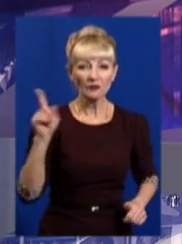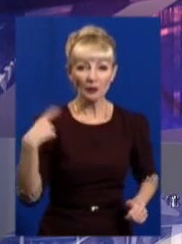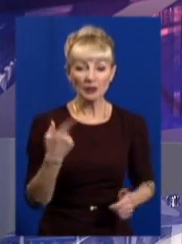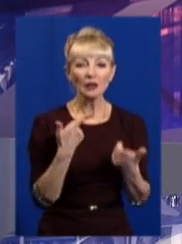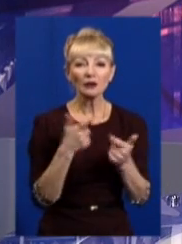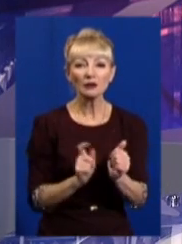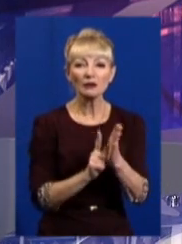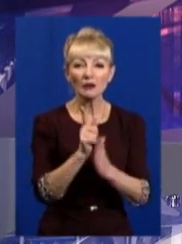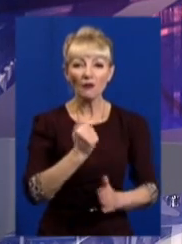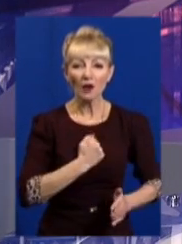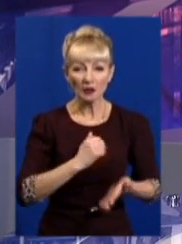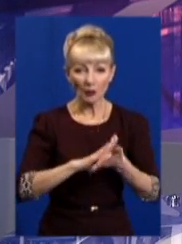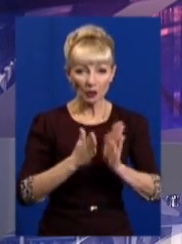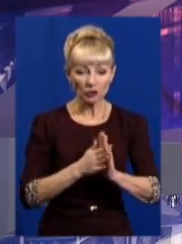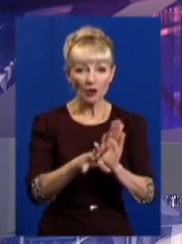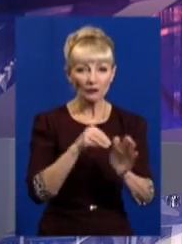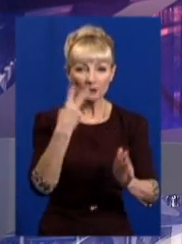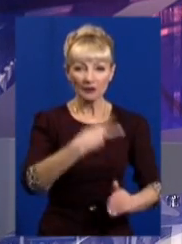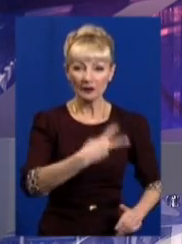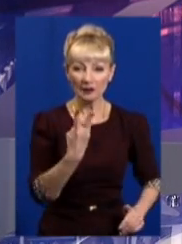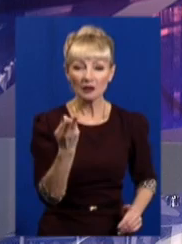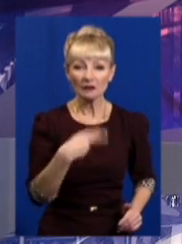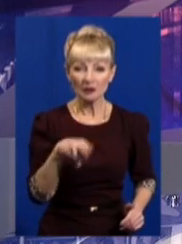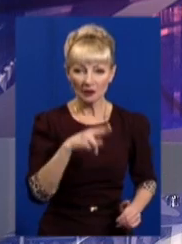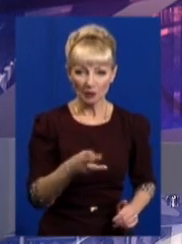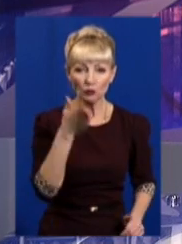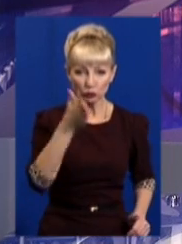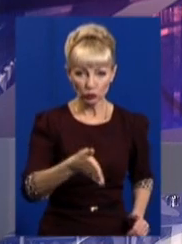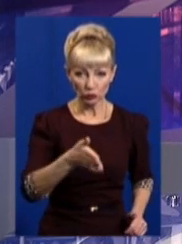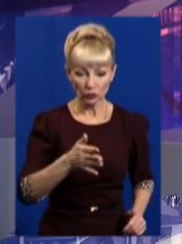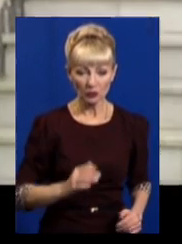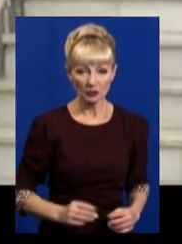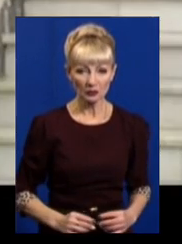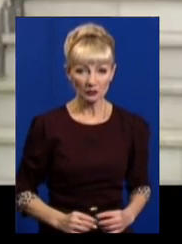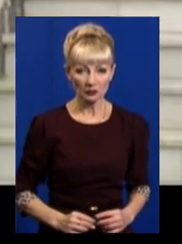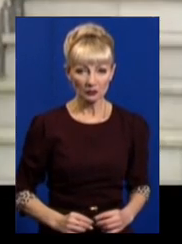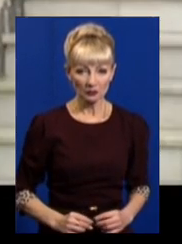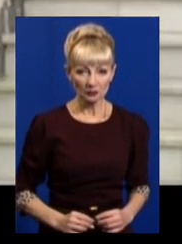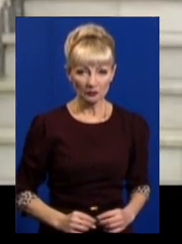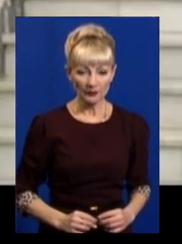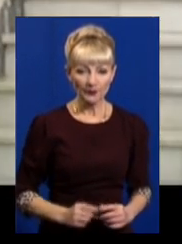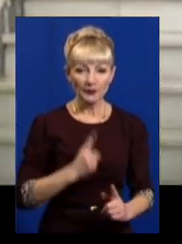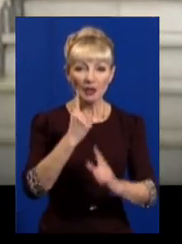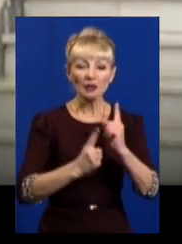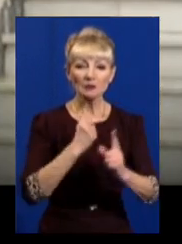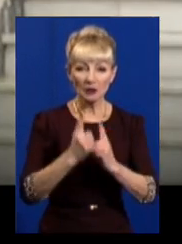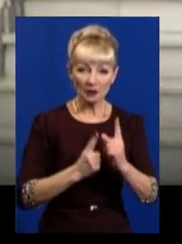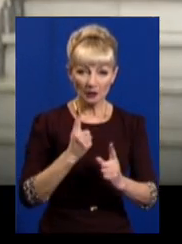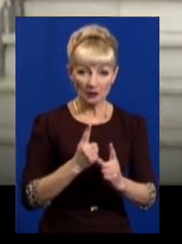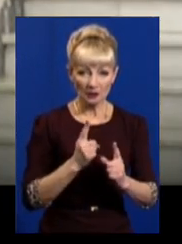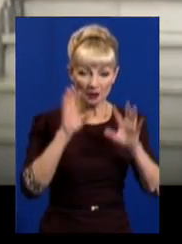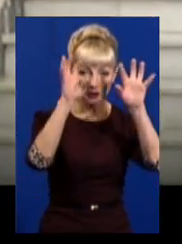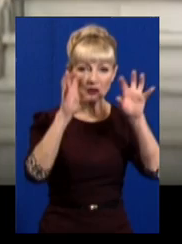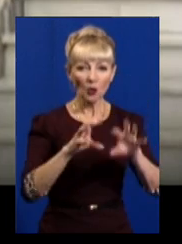запроваджено воєнний стан, вибори 23 грудня відбудуться. Внесення змін до